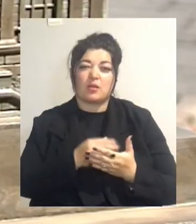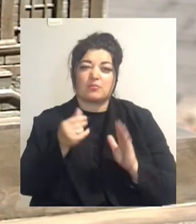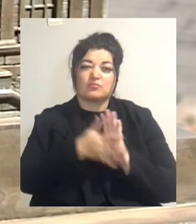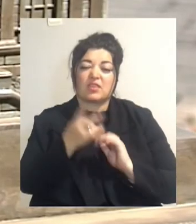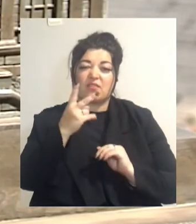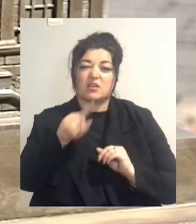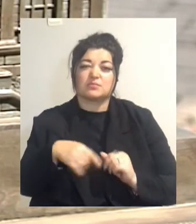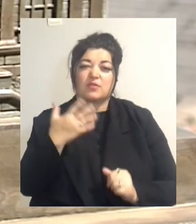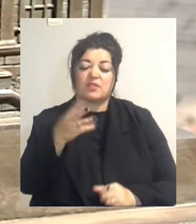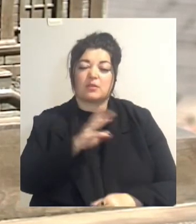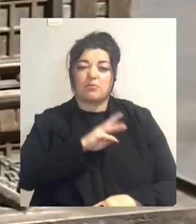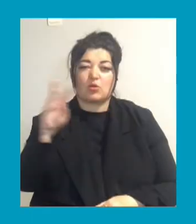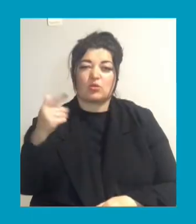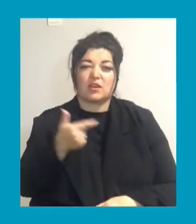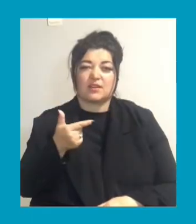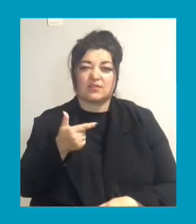мільйони гривень.